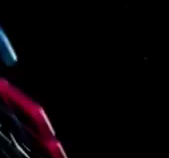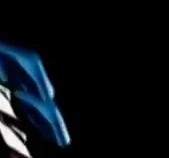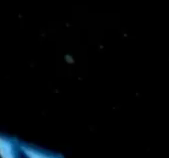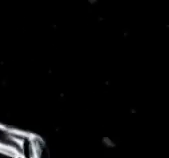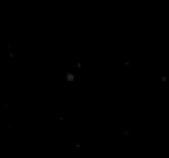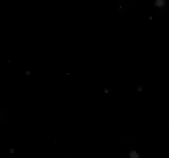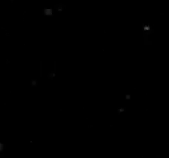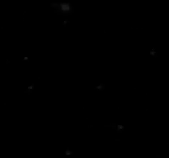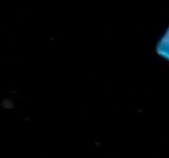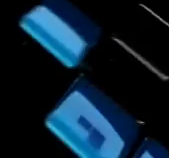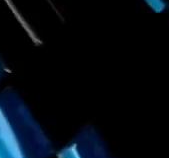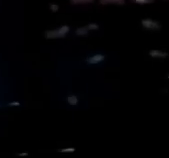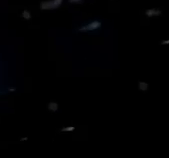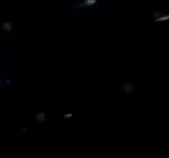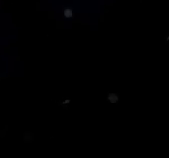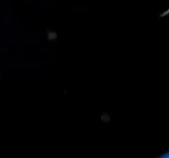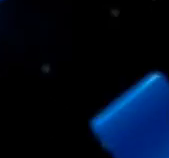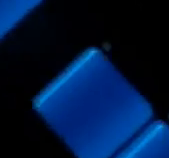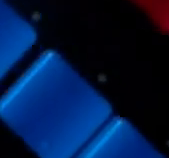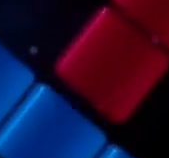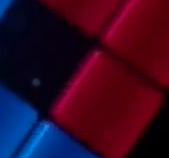Дякую. Дякую. Дякую.